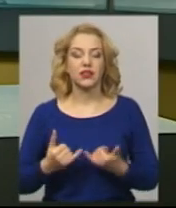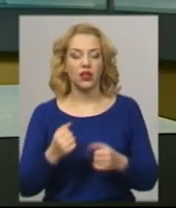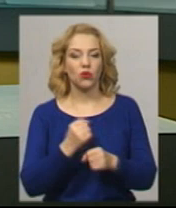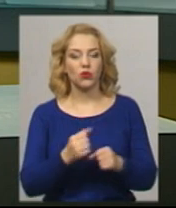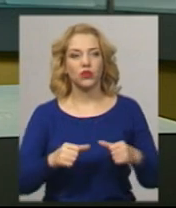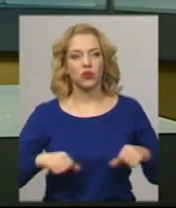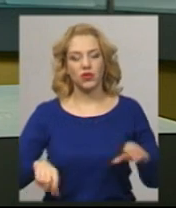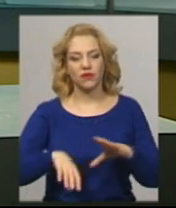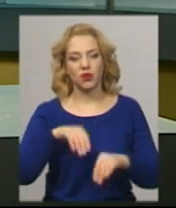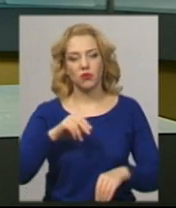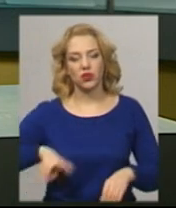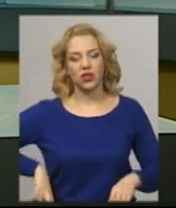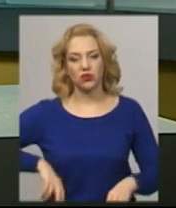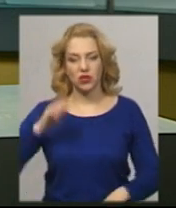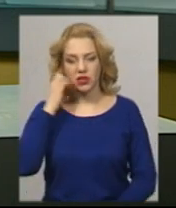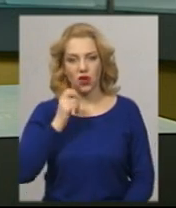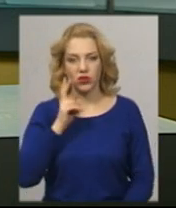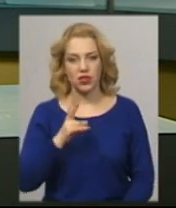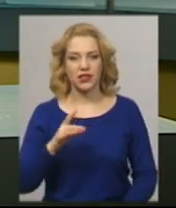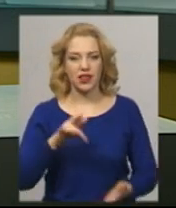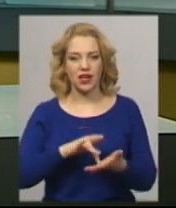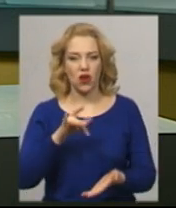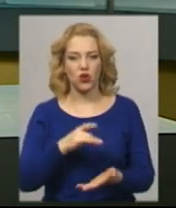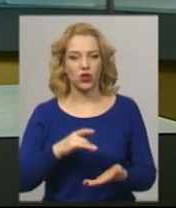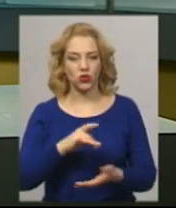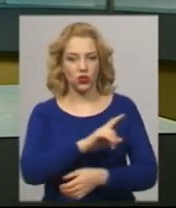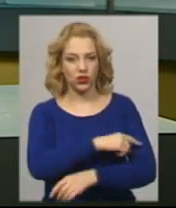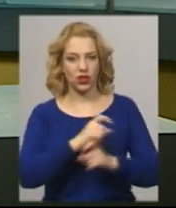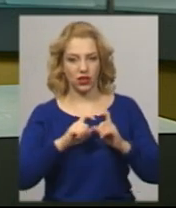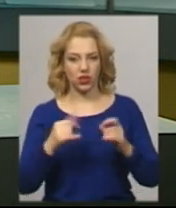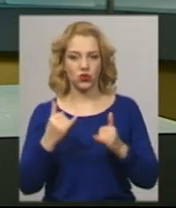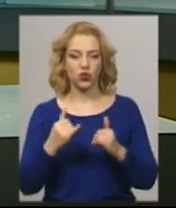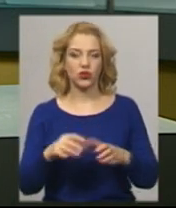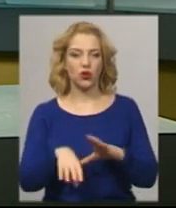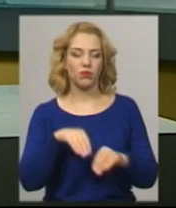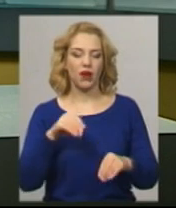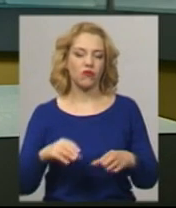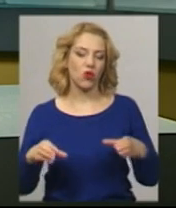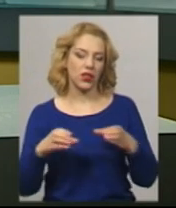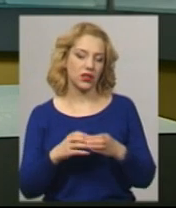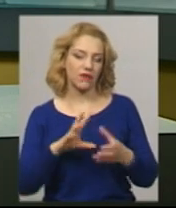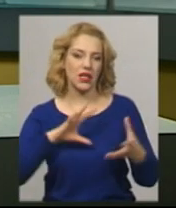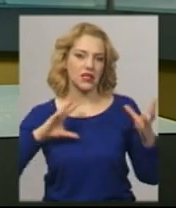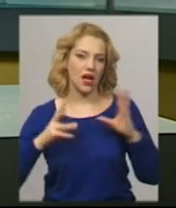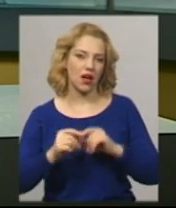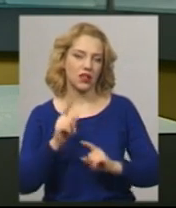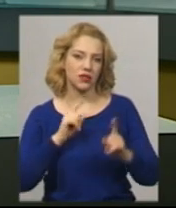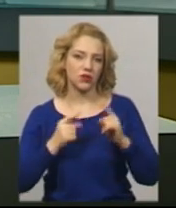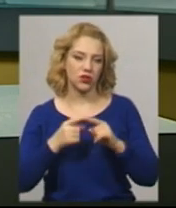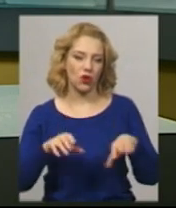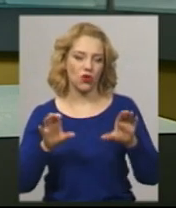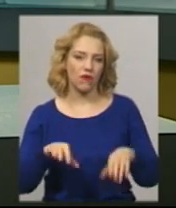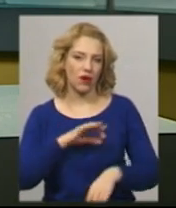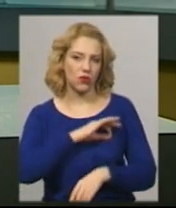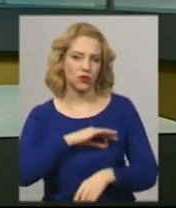з вибору директора Старокостянтинівської центральної районної лікарні сьогодні обрав колектив закладу на загальних зборах. Це голова профспілки Юрій